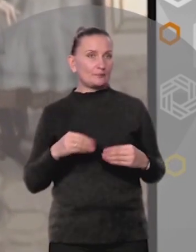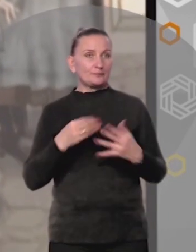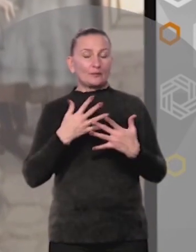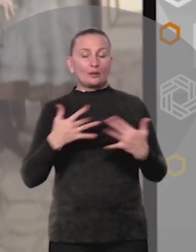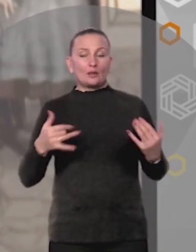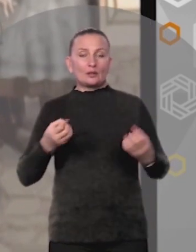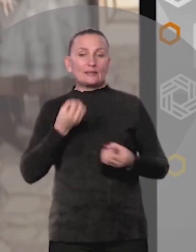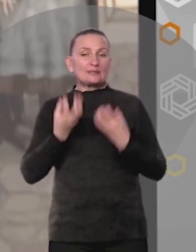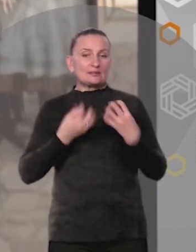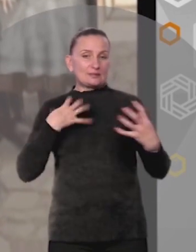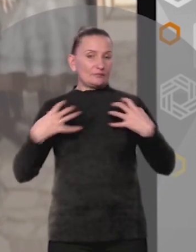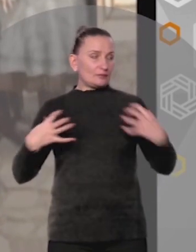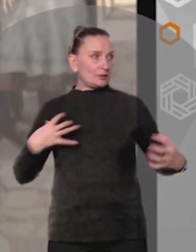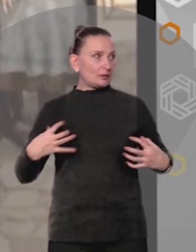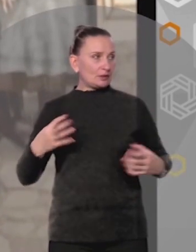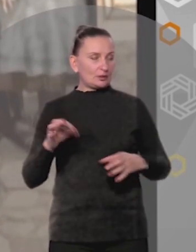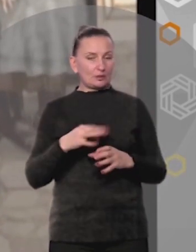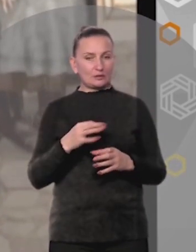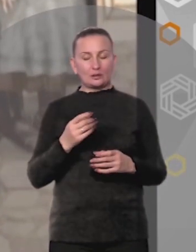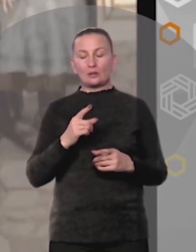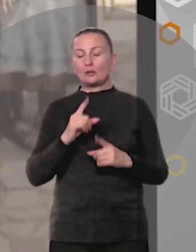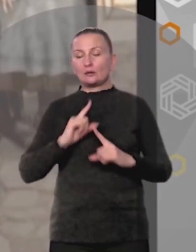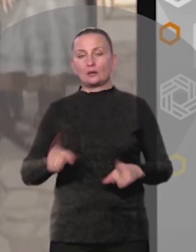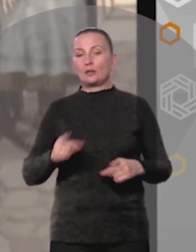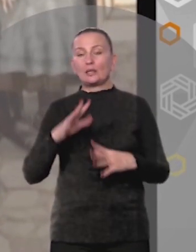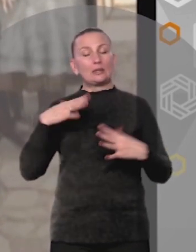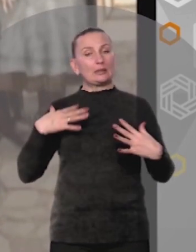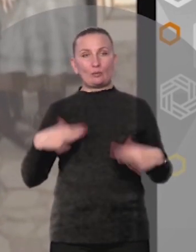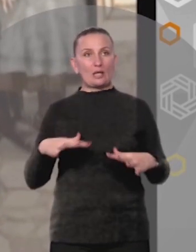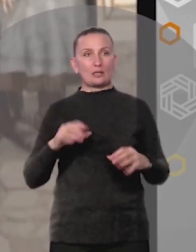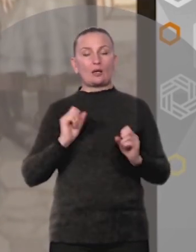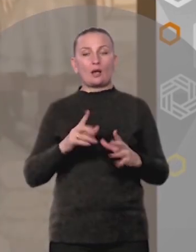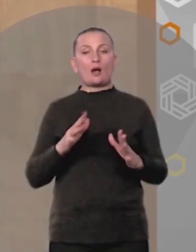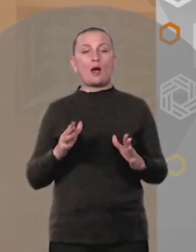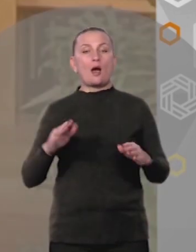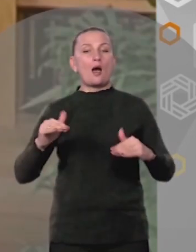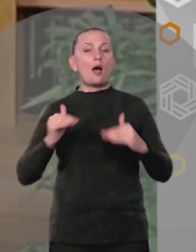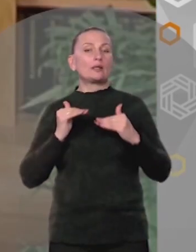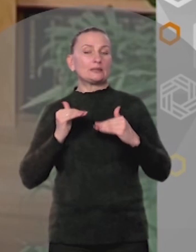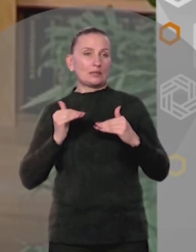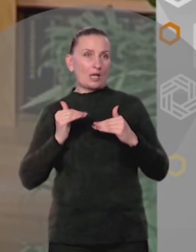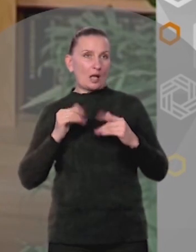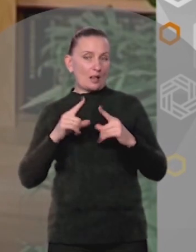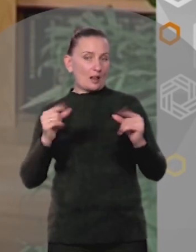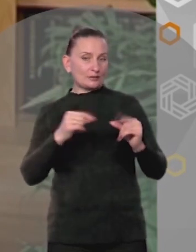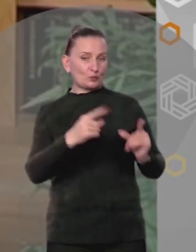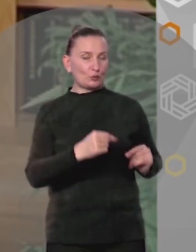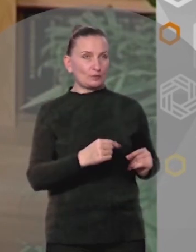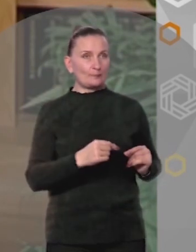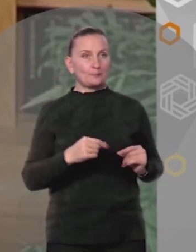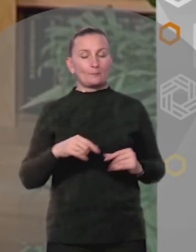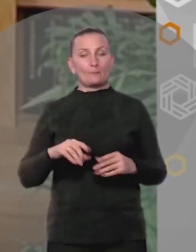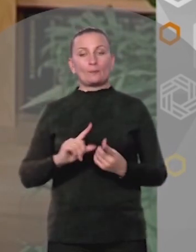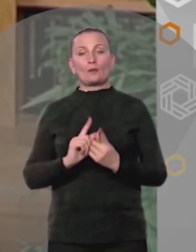всяких цветочков было нашито на ее платье Словно это и не платье, а лоскутное одеяло Вместо портфеля